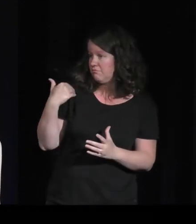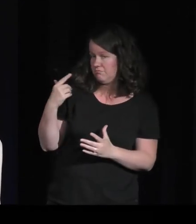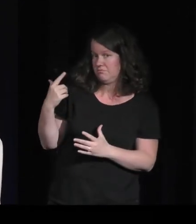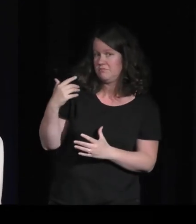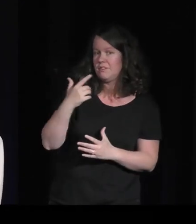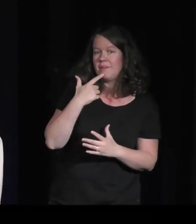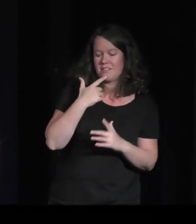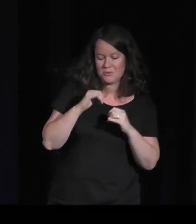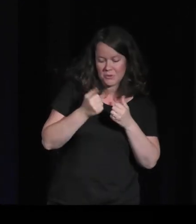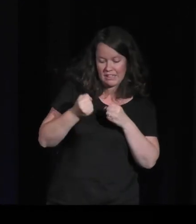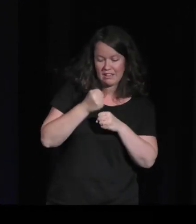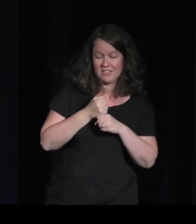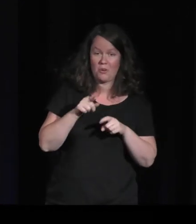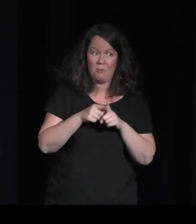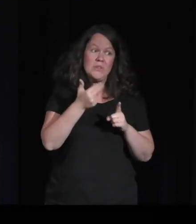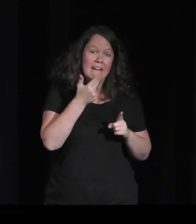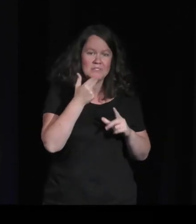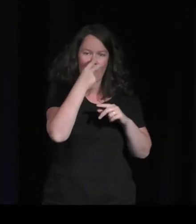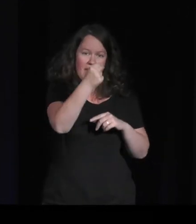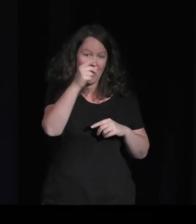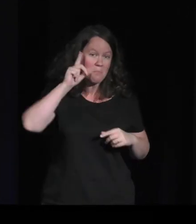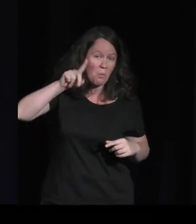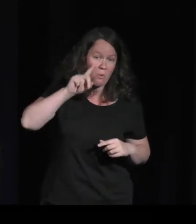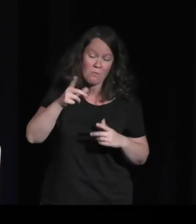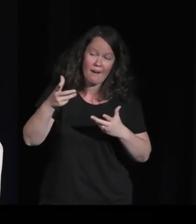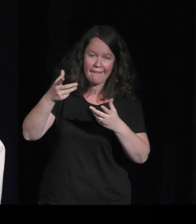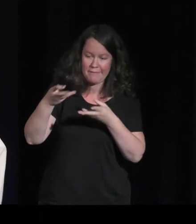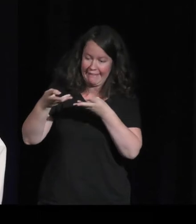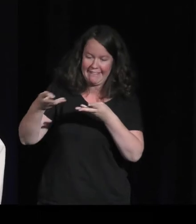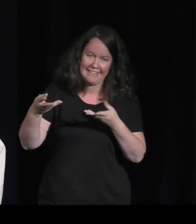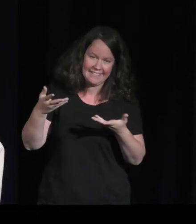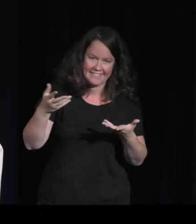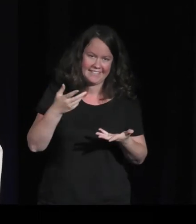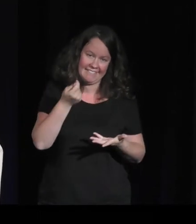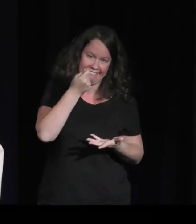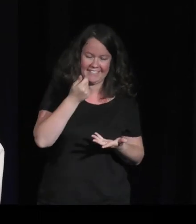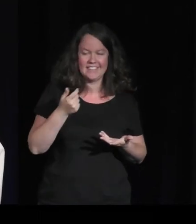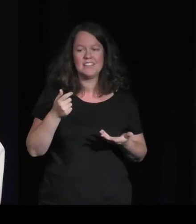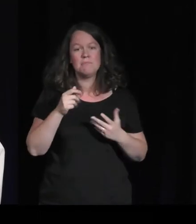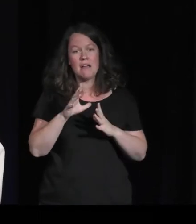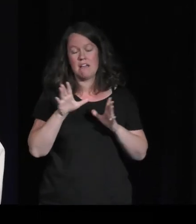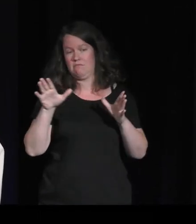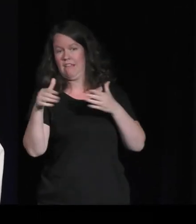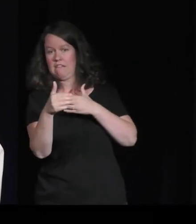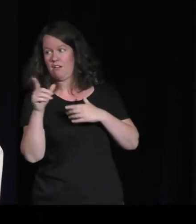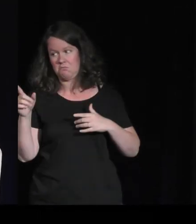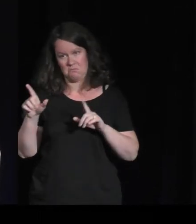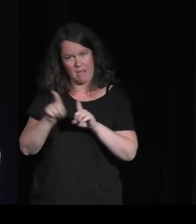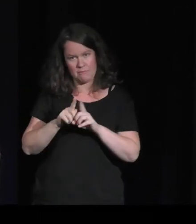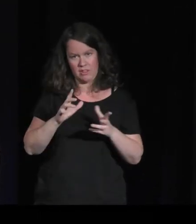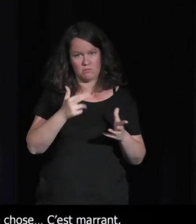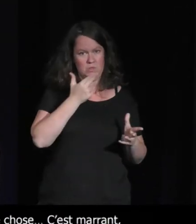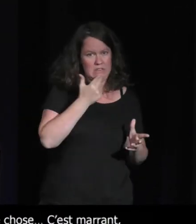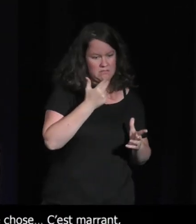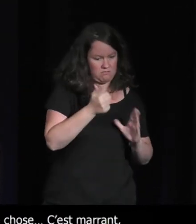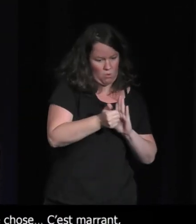c'est on se servait de l'animal on se sert de l'animal mais il y a un côté utilitariste en fait de de l'avatar différent